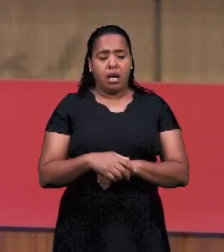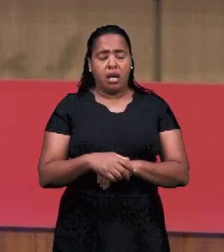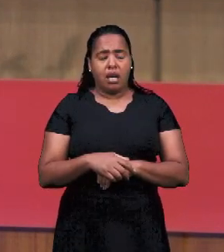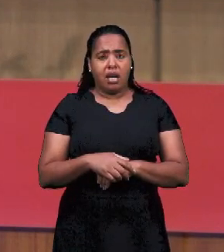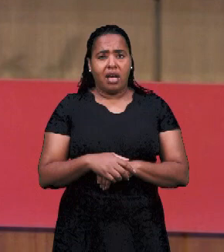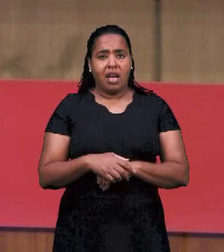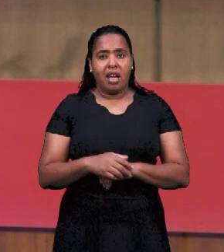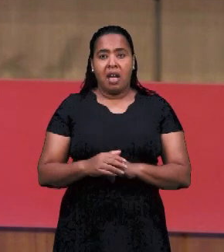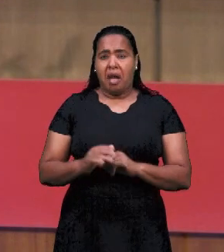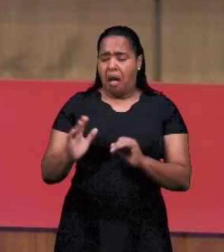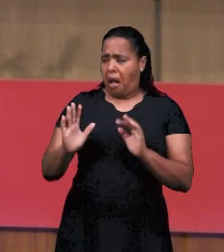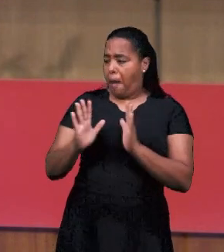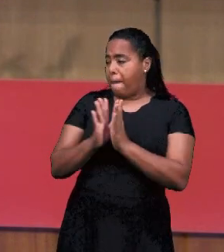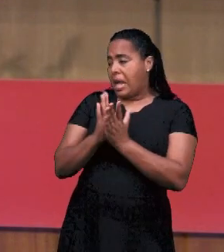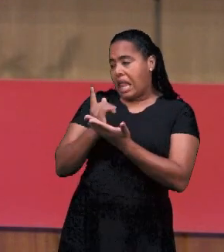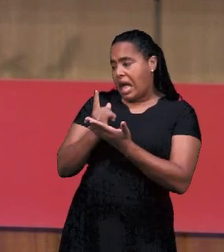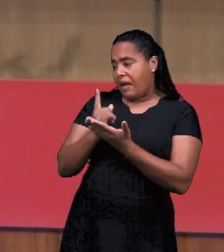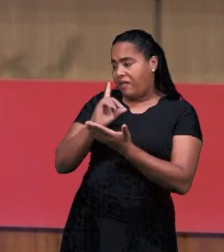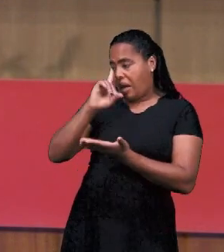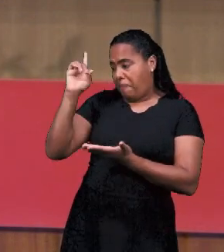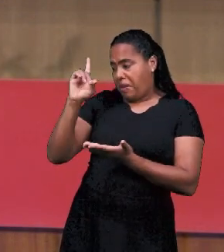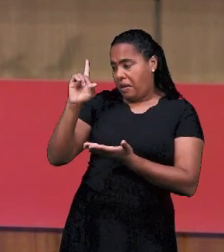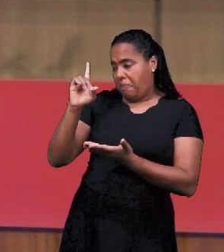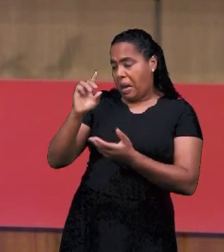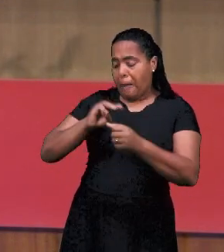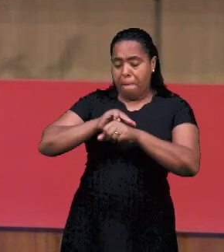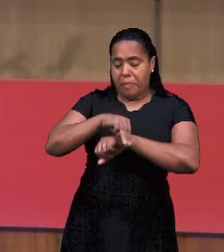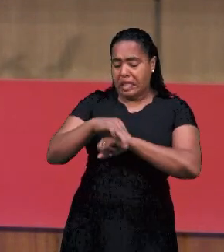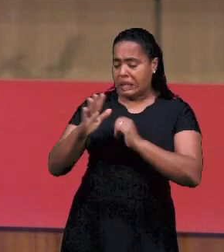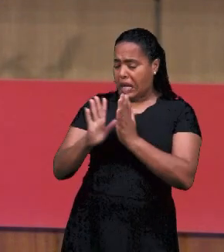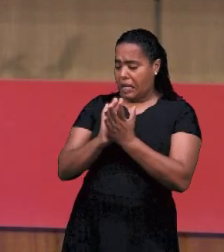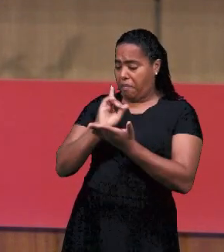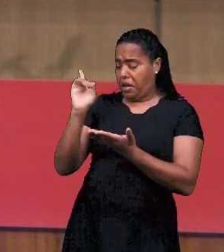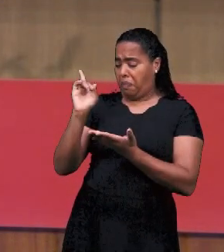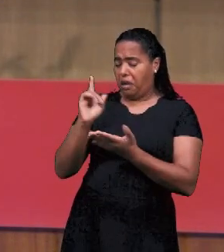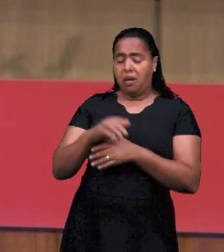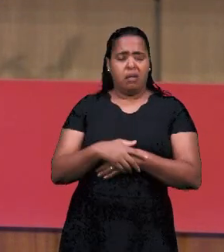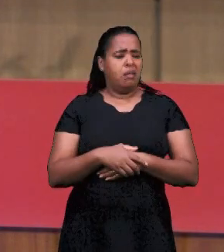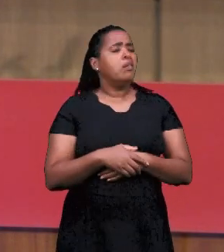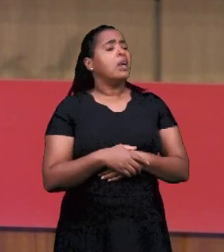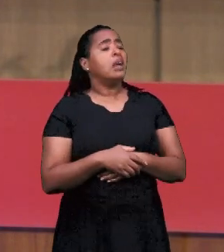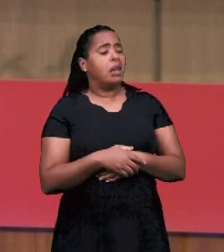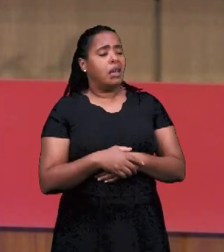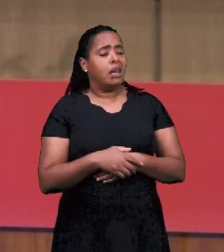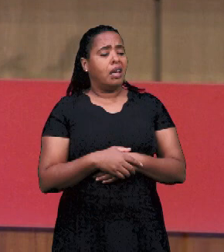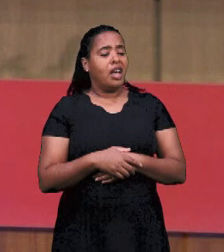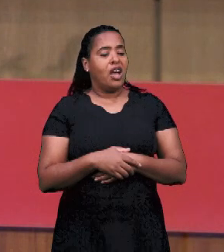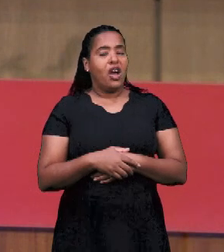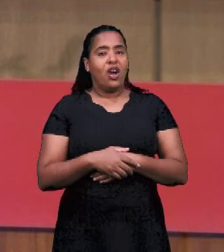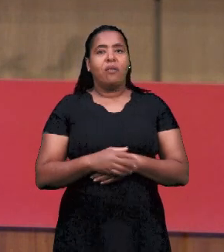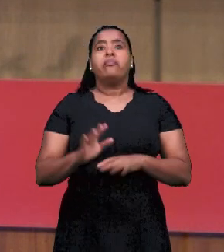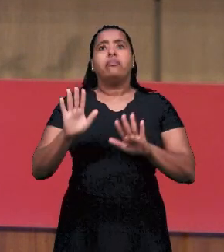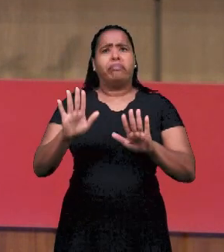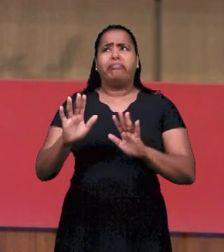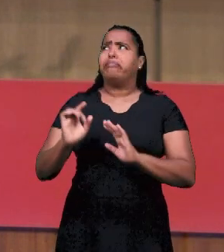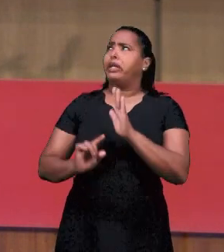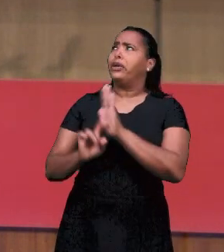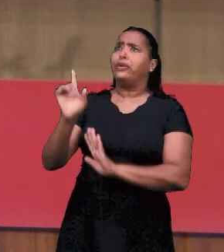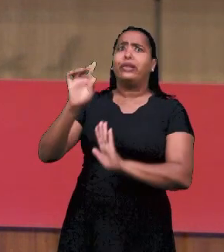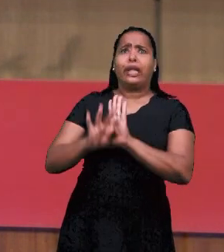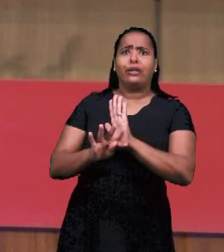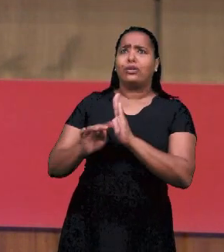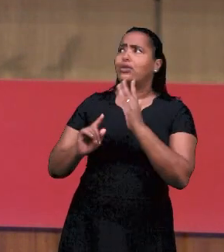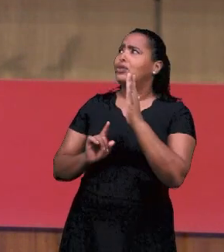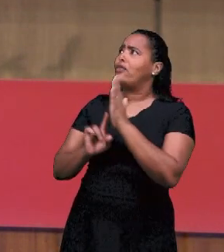И открыла слово Божье, Библию. Я не понял, что такое открывать Библию. И что?